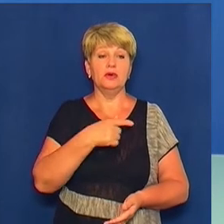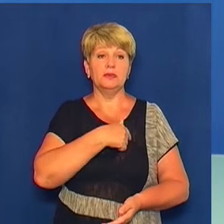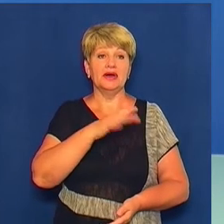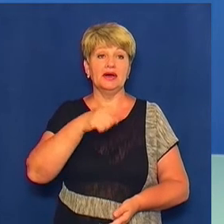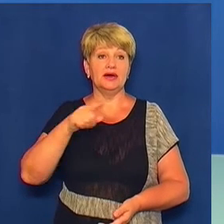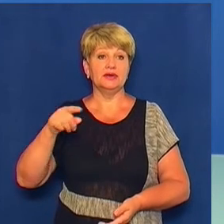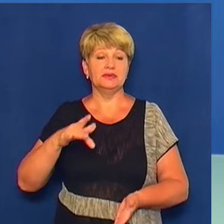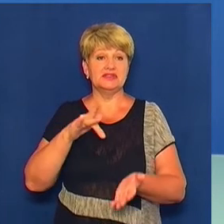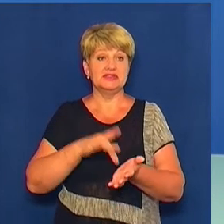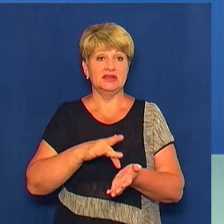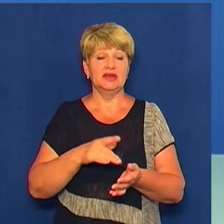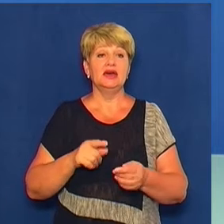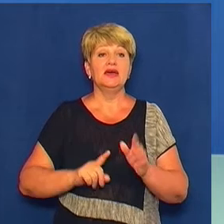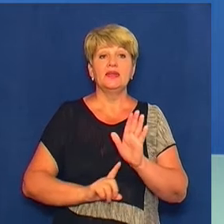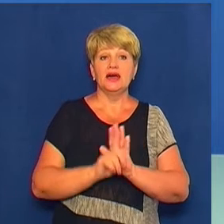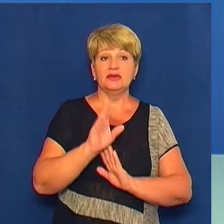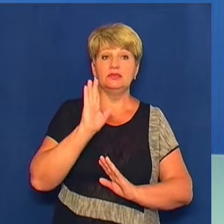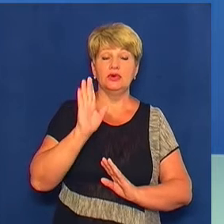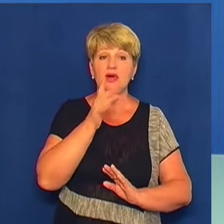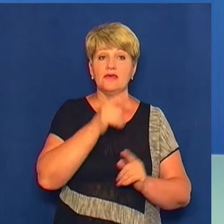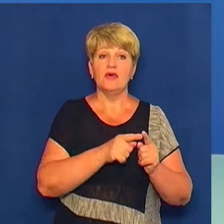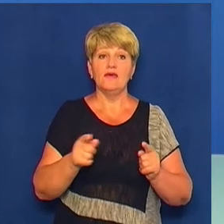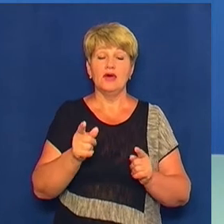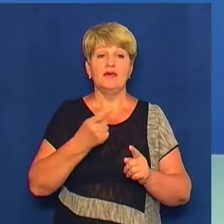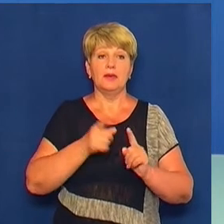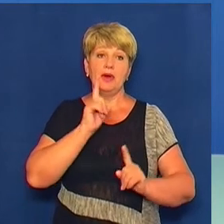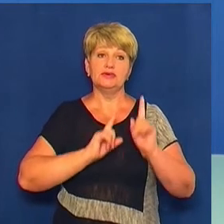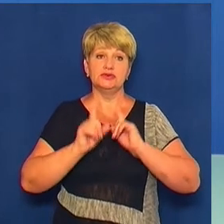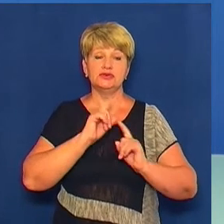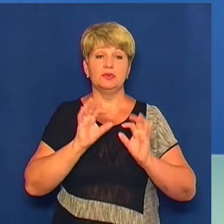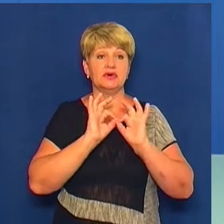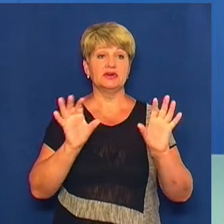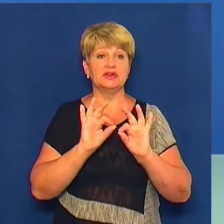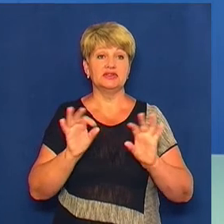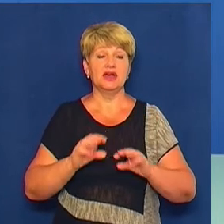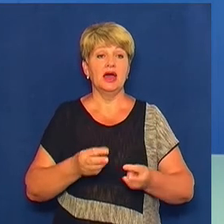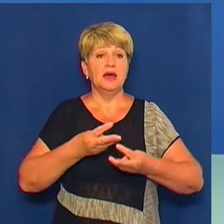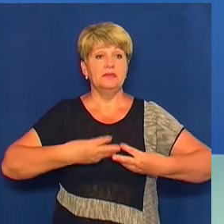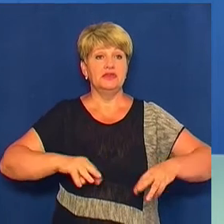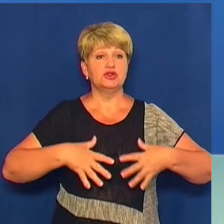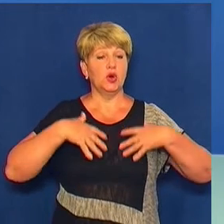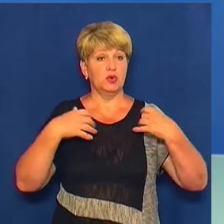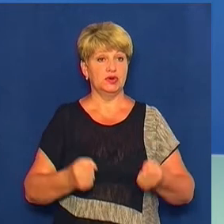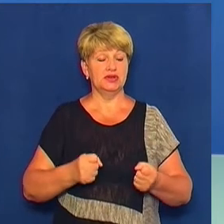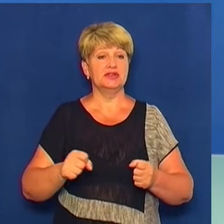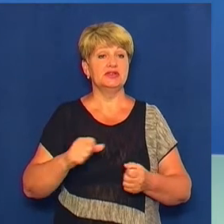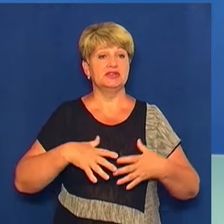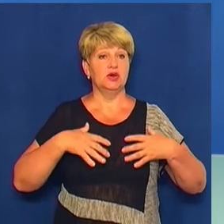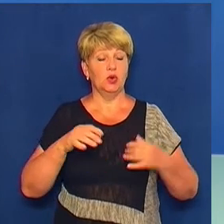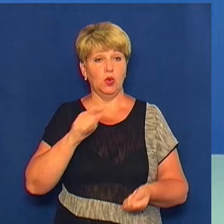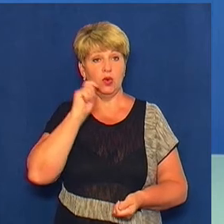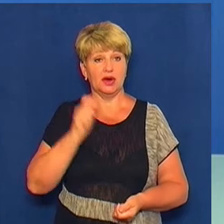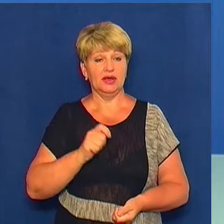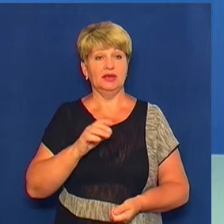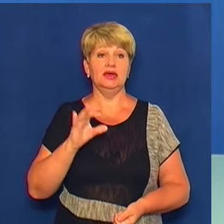включити до пілотного проєкту. Про це під час прес-брифінгу розповів заступник міністра охорони здоров'я України з питань євроінтеграції Ігор